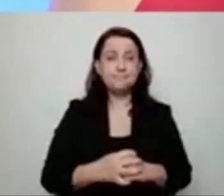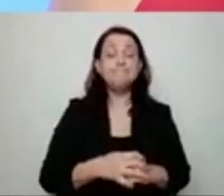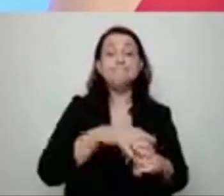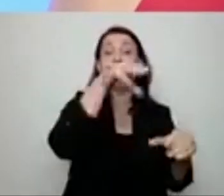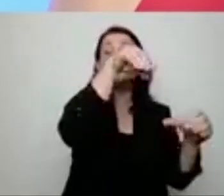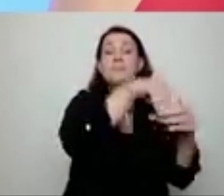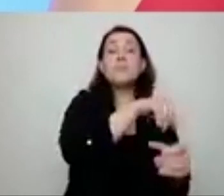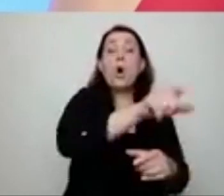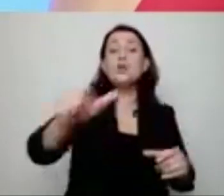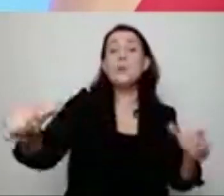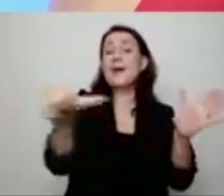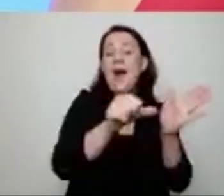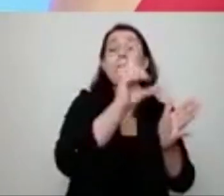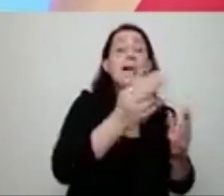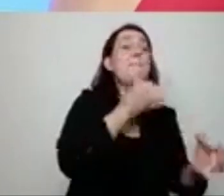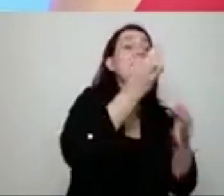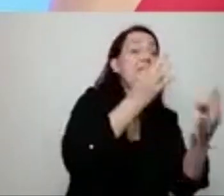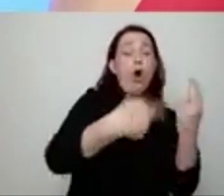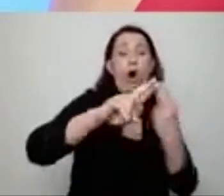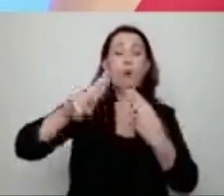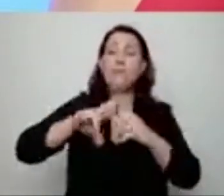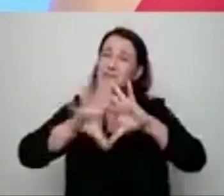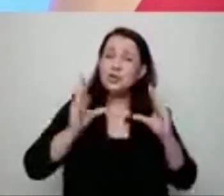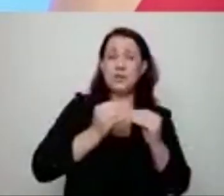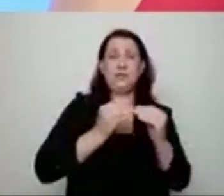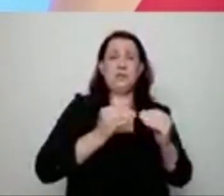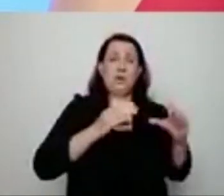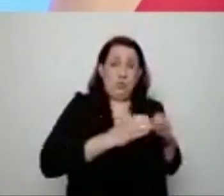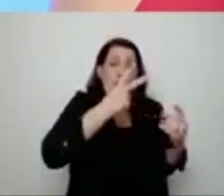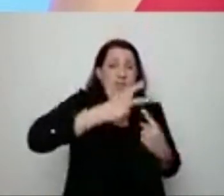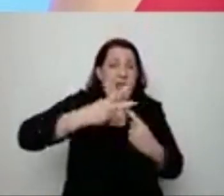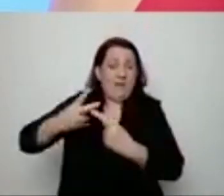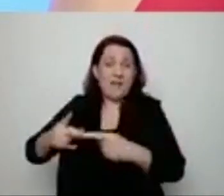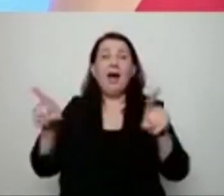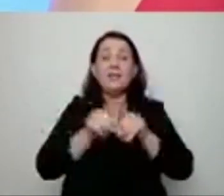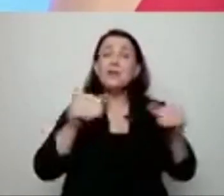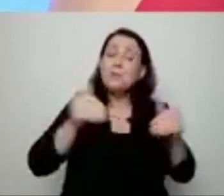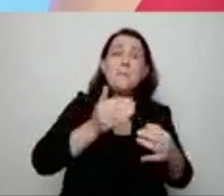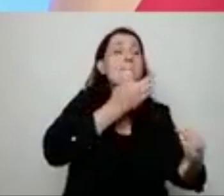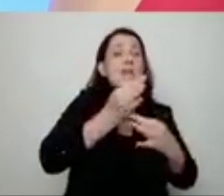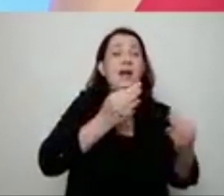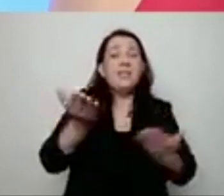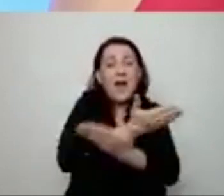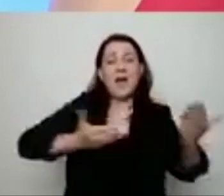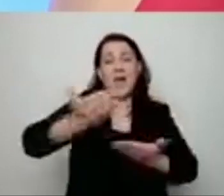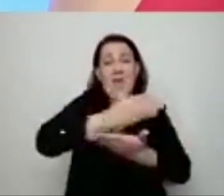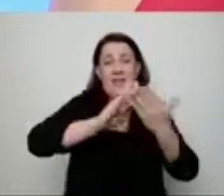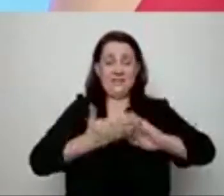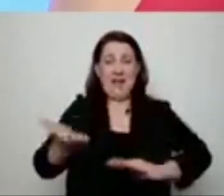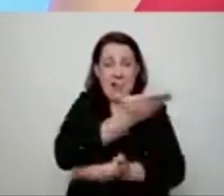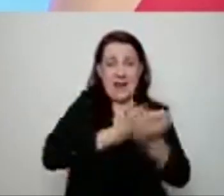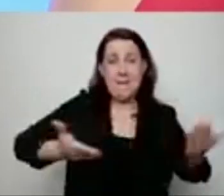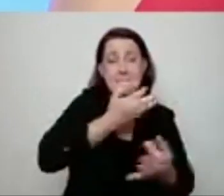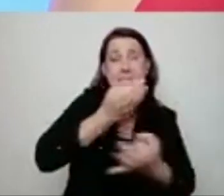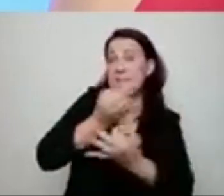będą odpowiadać na pytania wszystkich redakcji, ale także będą mogli zadawać sobie pytania nawzajem. Dlatego,